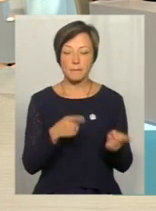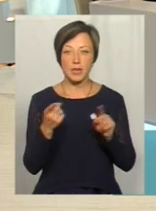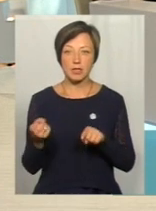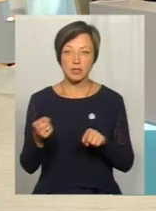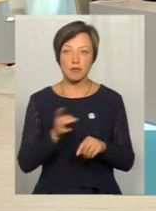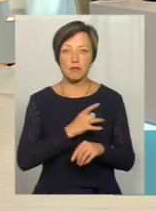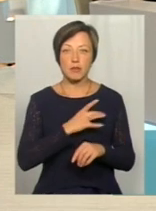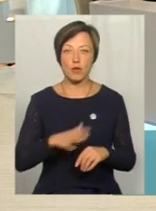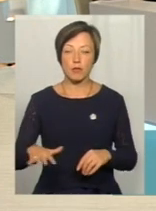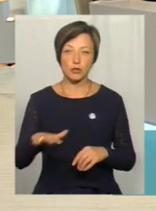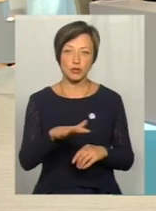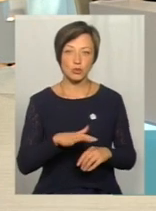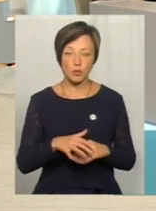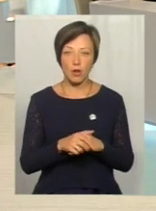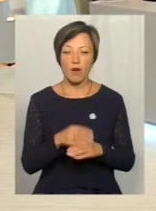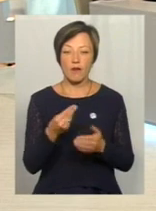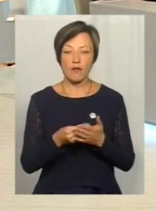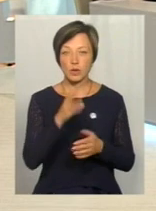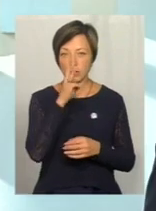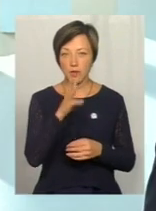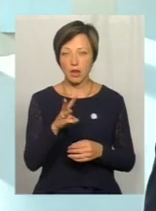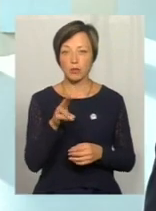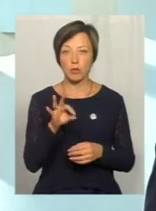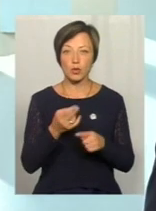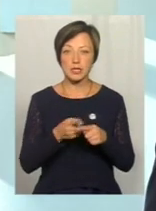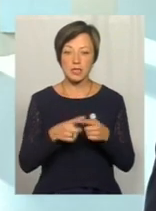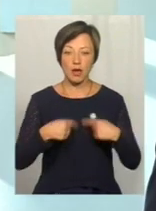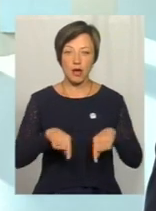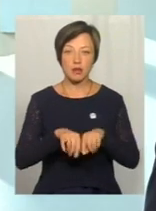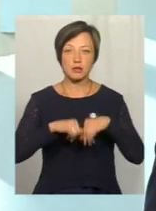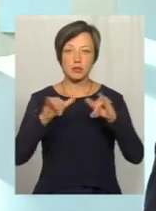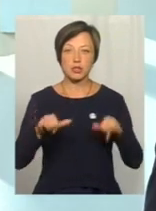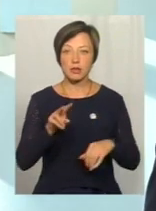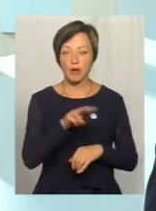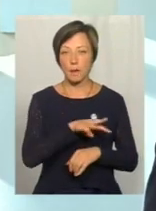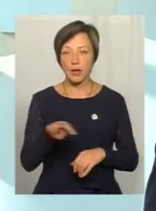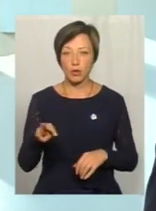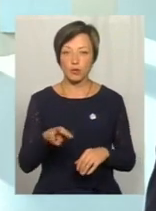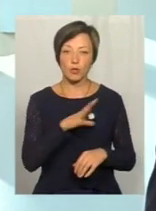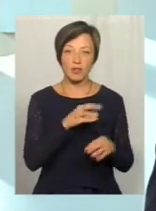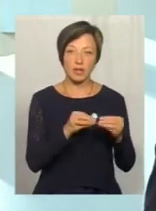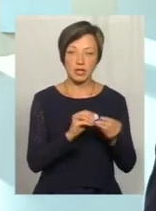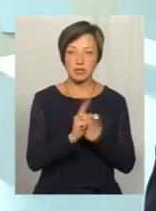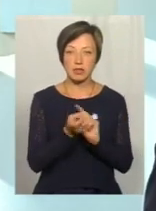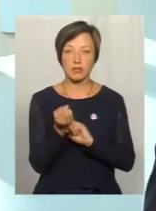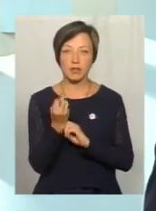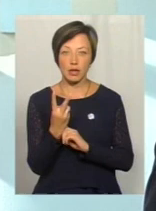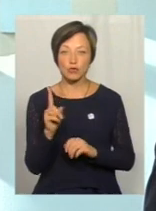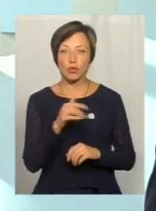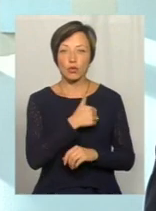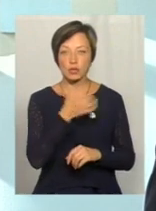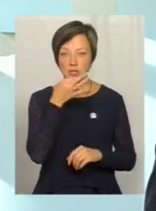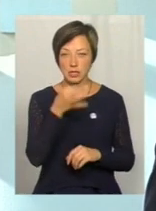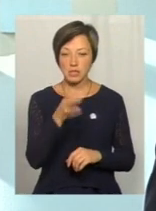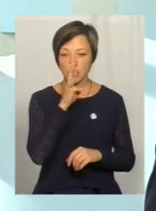в білу площину. Фонд заробітної плати по цій галузі збільшився на 2 мільйони гривень. Був 10, став 12, але, що хочеться зазначити,